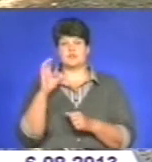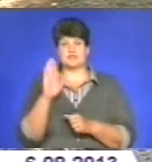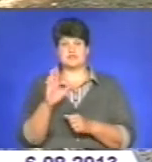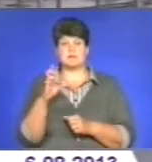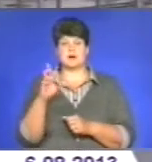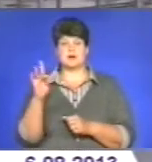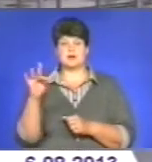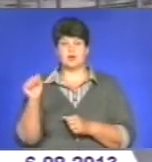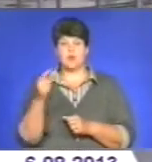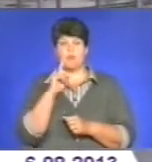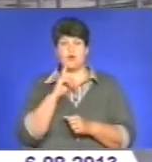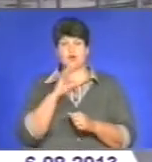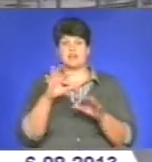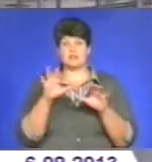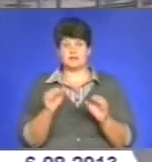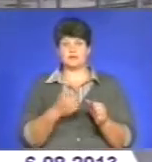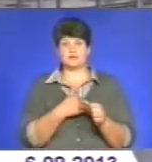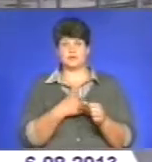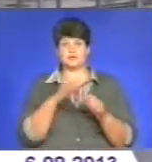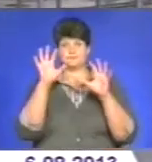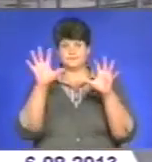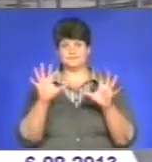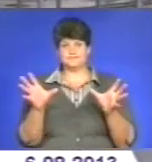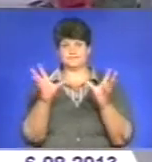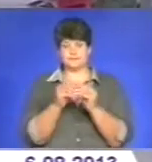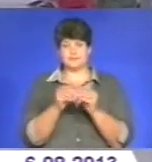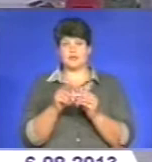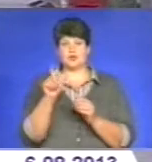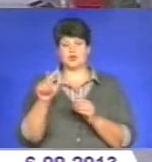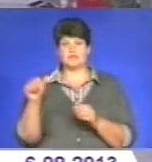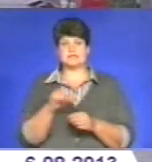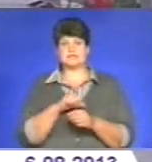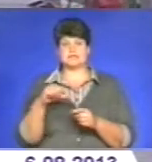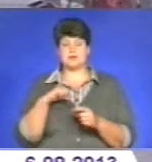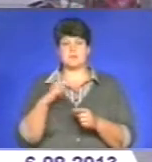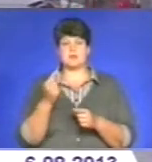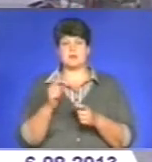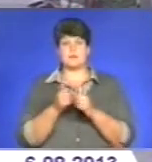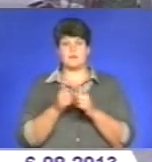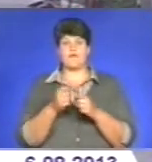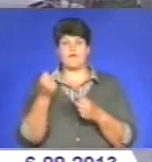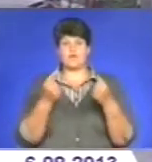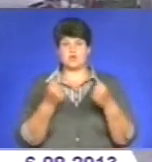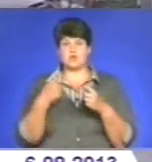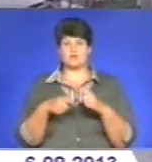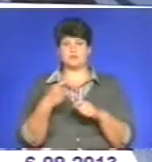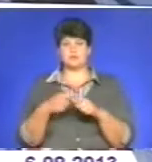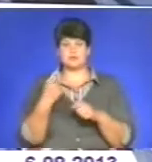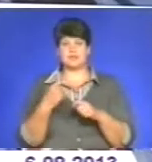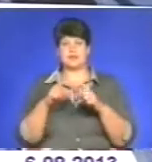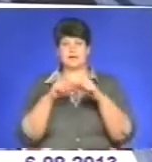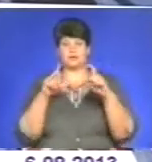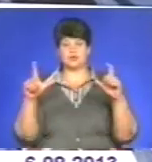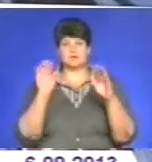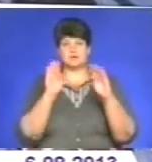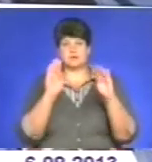Поки влада намагається владнати законодавчий колапс, люди-самотужки борються із водіями-порушниками. На авто чіпляють відповідні